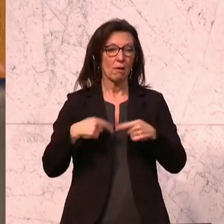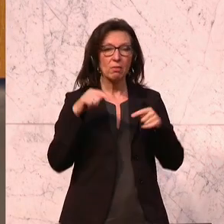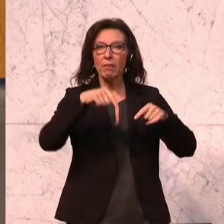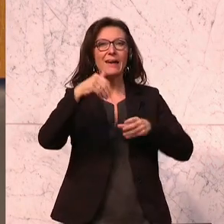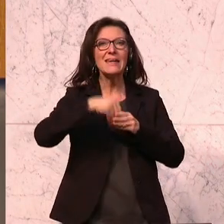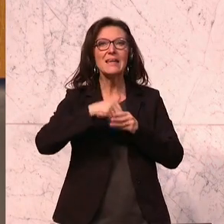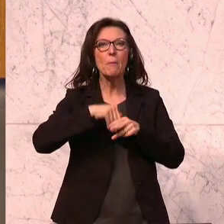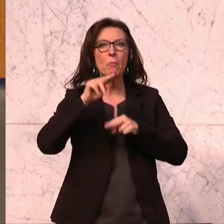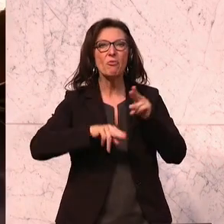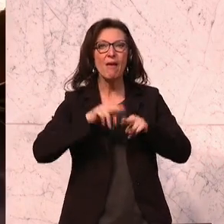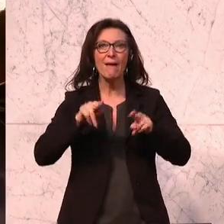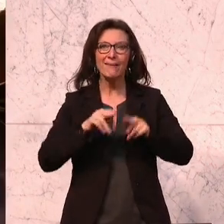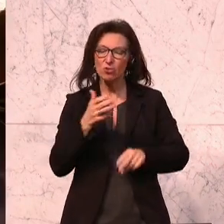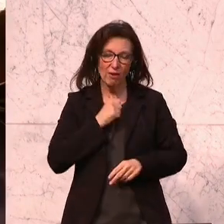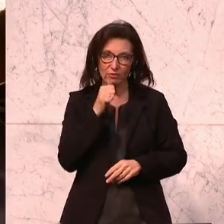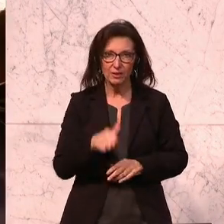da sein werden.